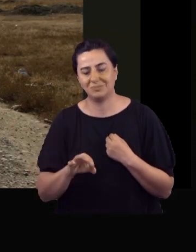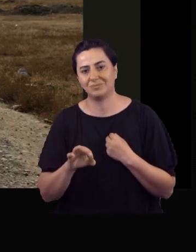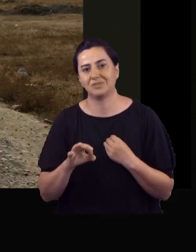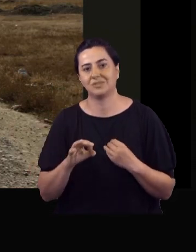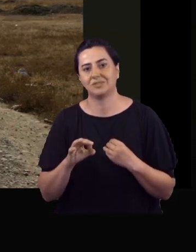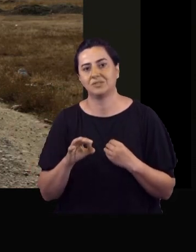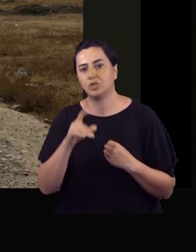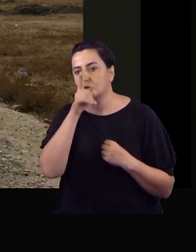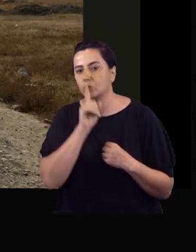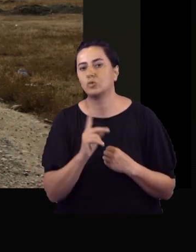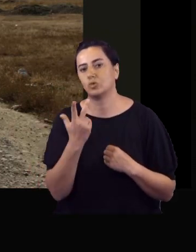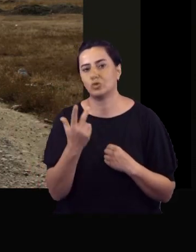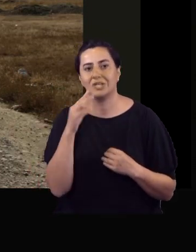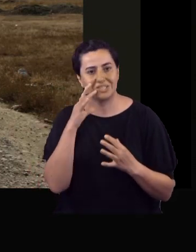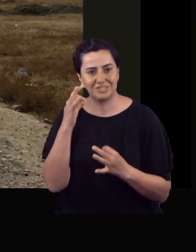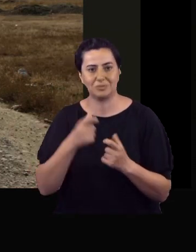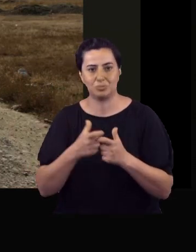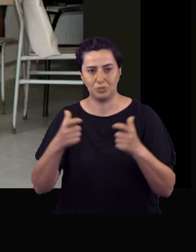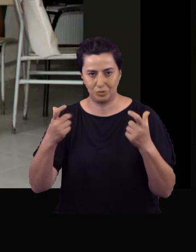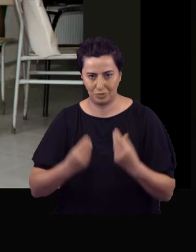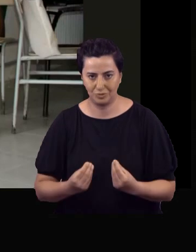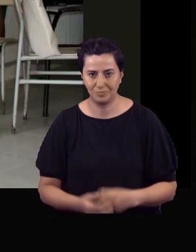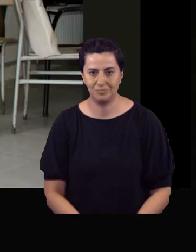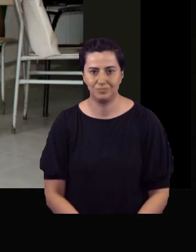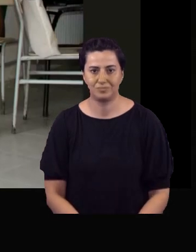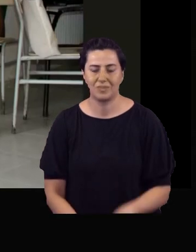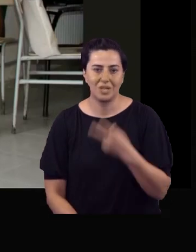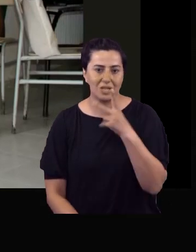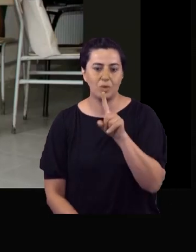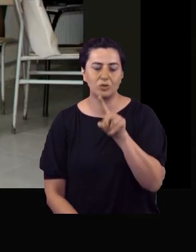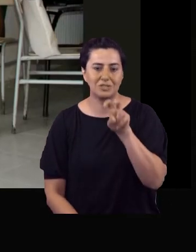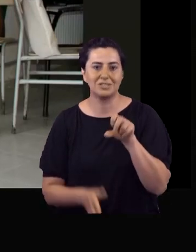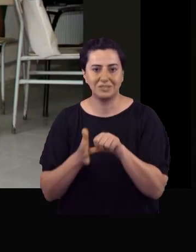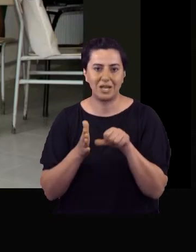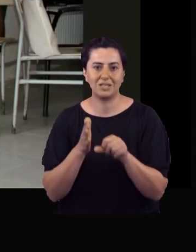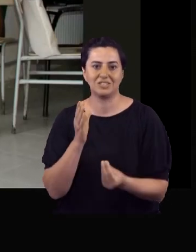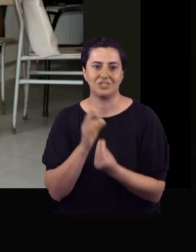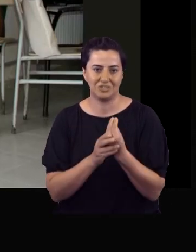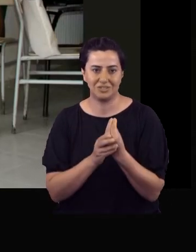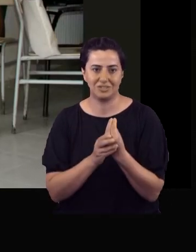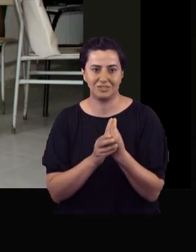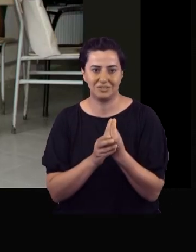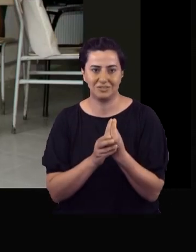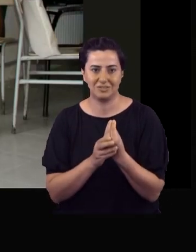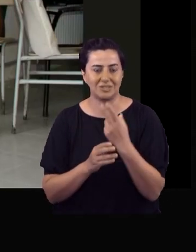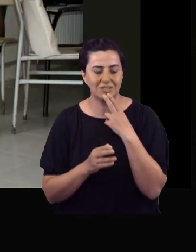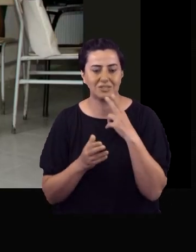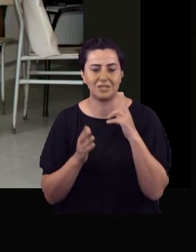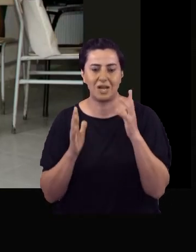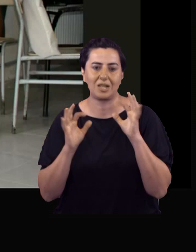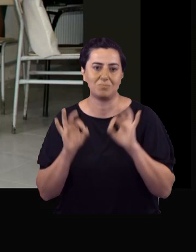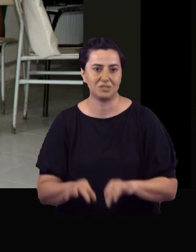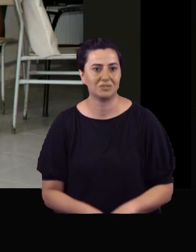sayımız yüz üç. Bir derneği 2018 yılında kurduk ve kadın hareketi